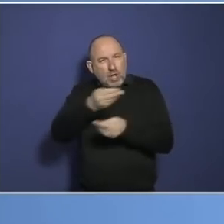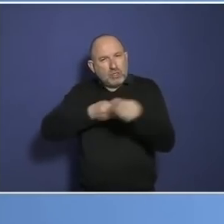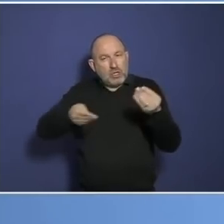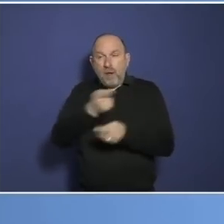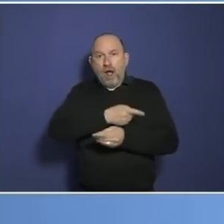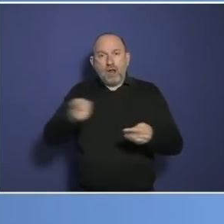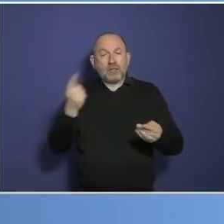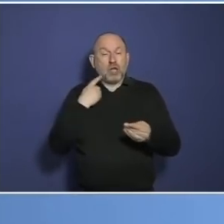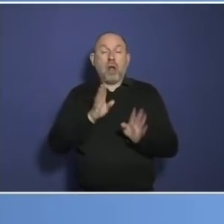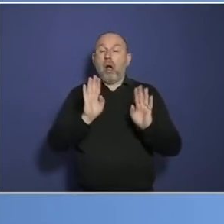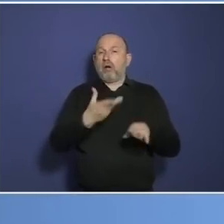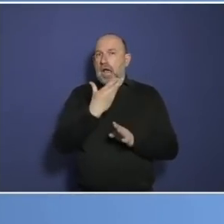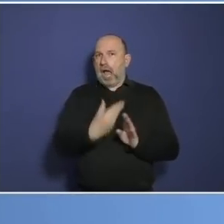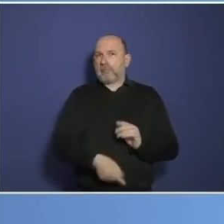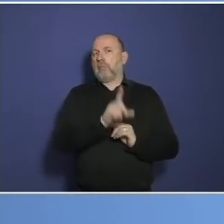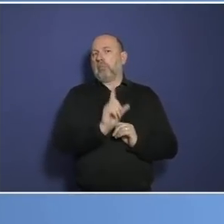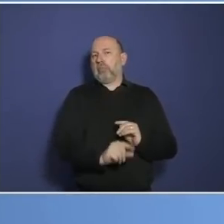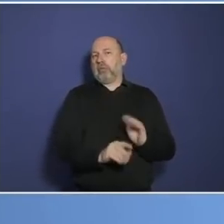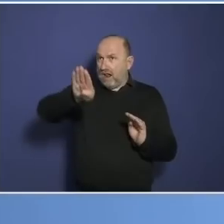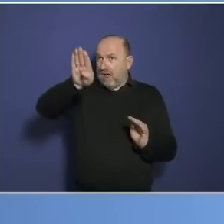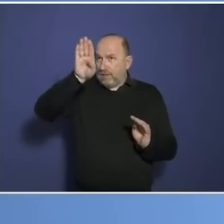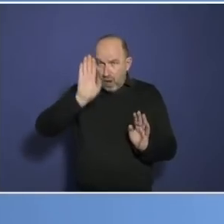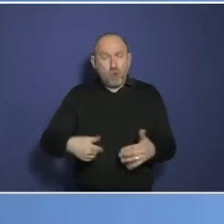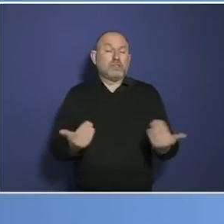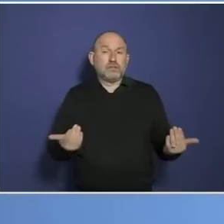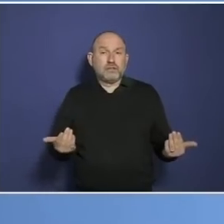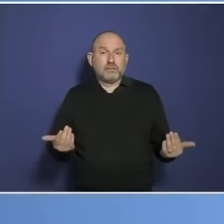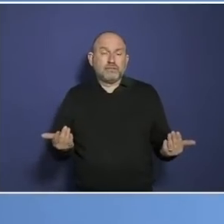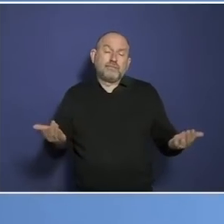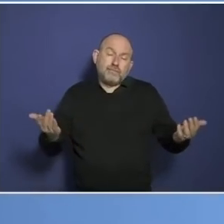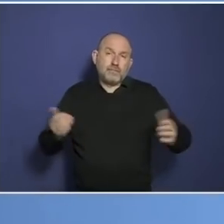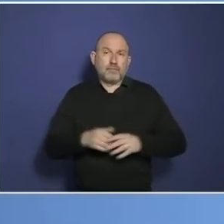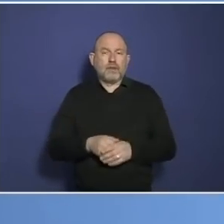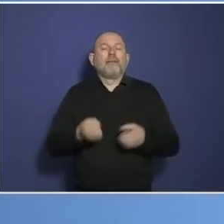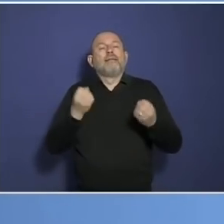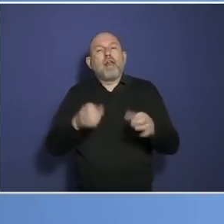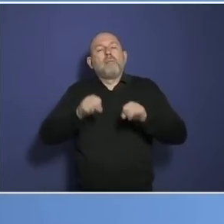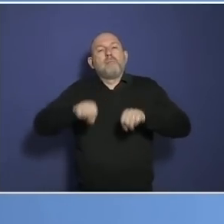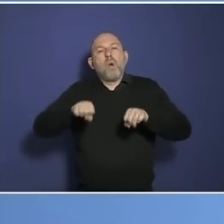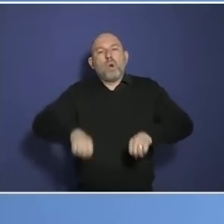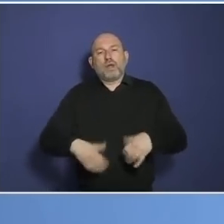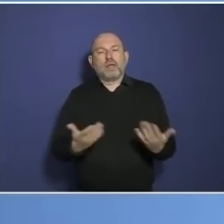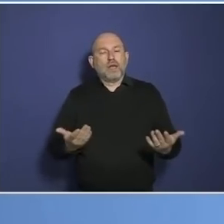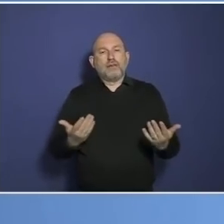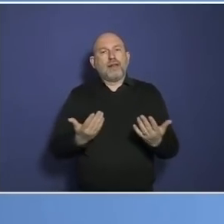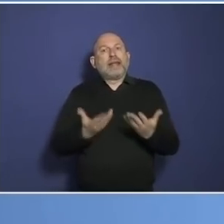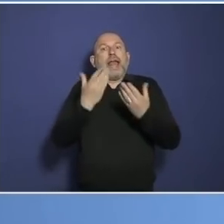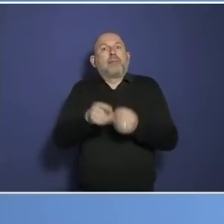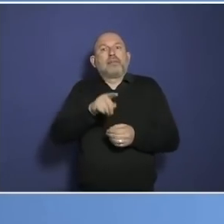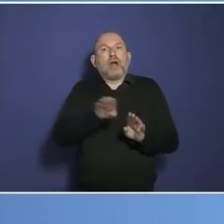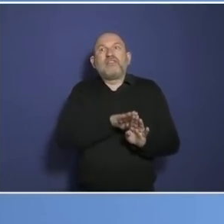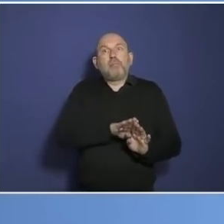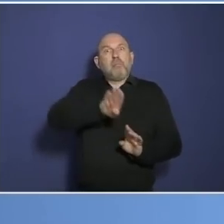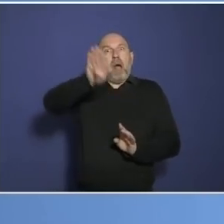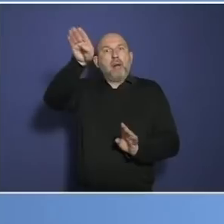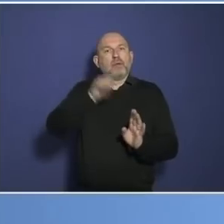wichtig, aber normale Menschen wollen ein bisschen leben. Es ist natürlich möglich, dass es im Herbst keine große Welle gibt. Das ist möglich,